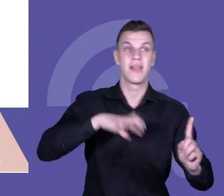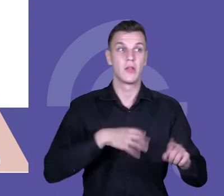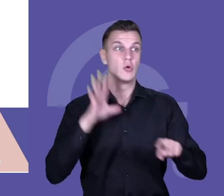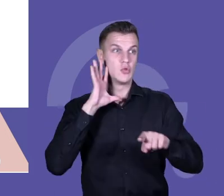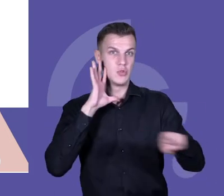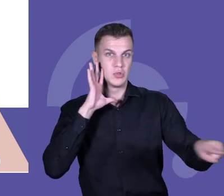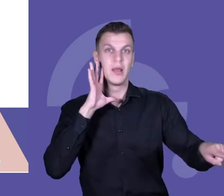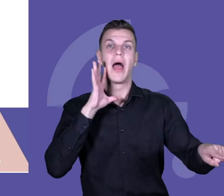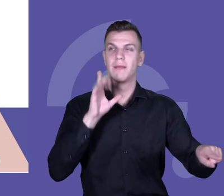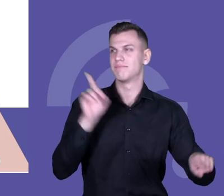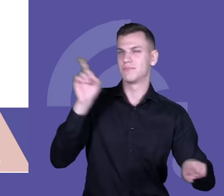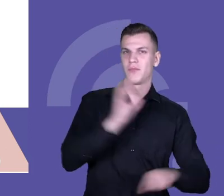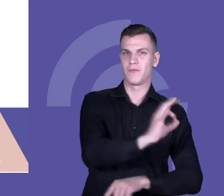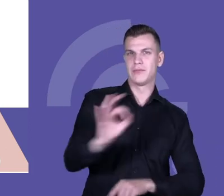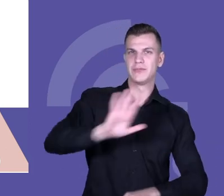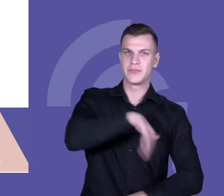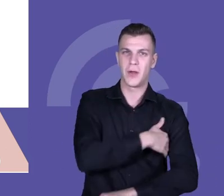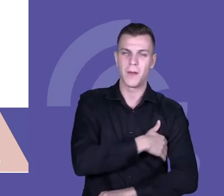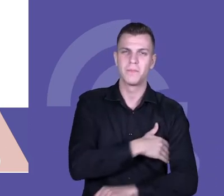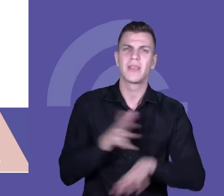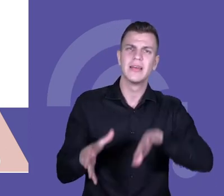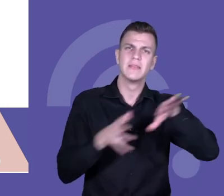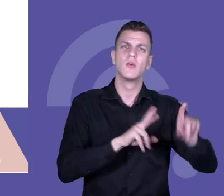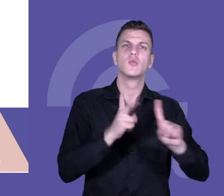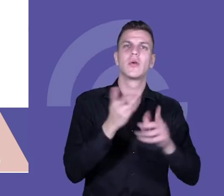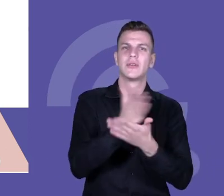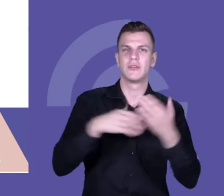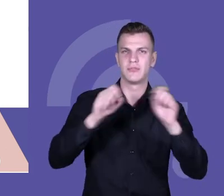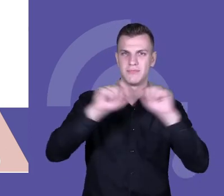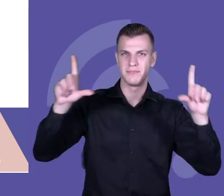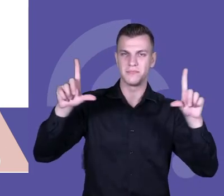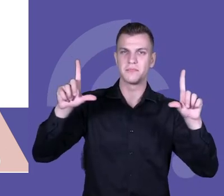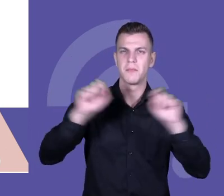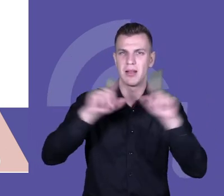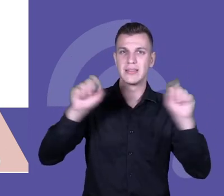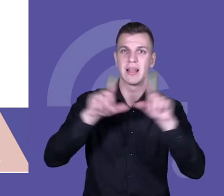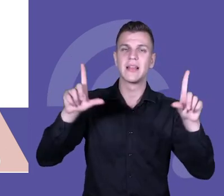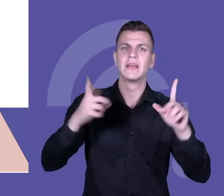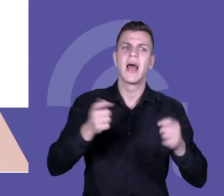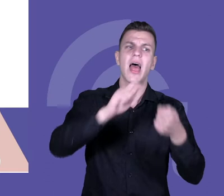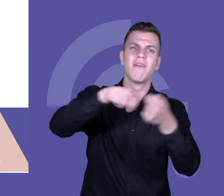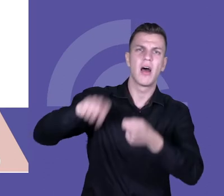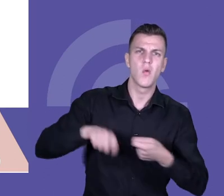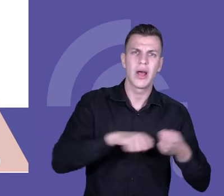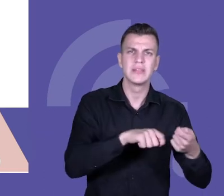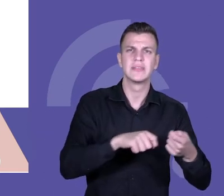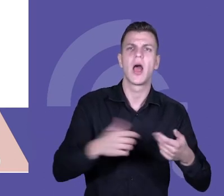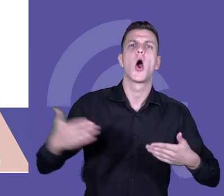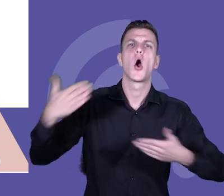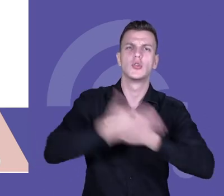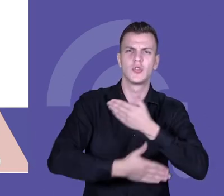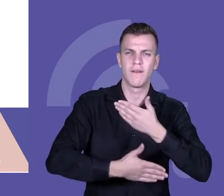No i przechodzę do drugiej części prezentacji. Chciałam omówić wyniki ewaluacji końcowej projektu.